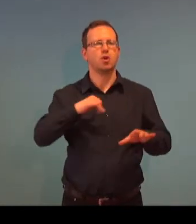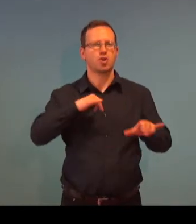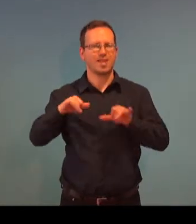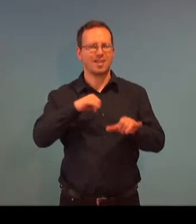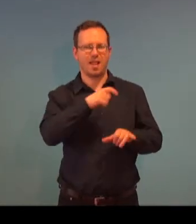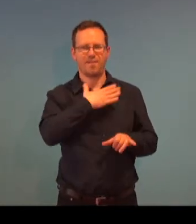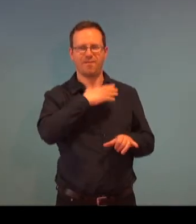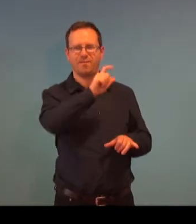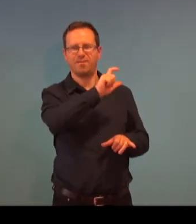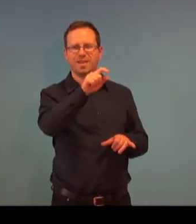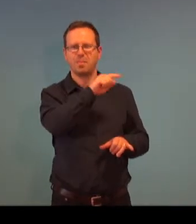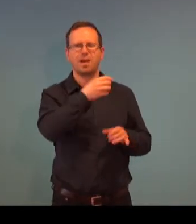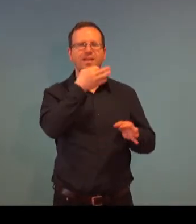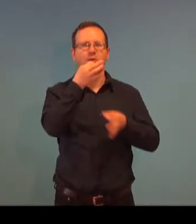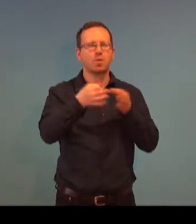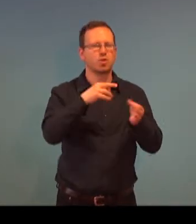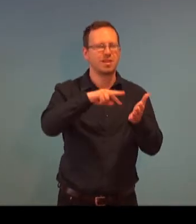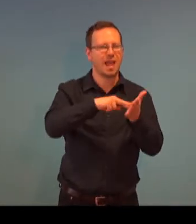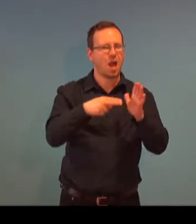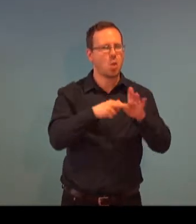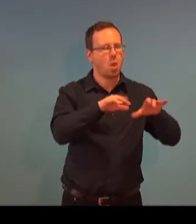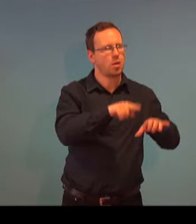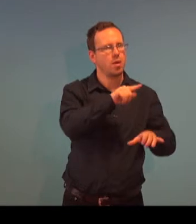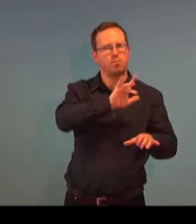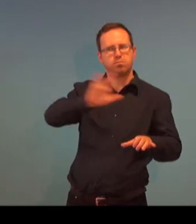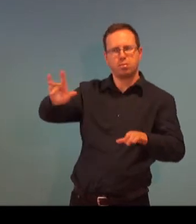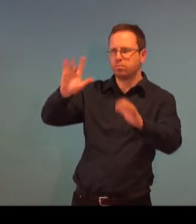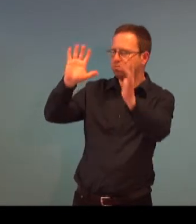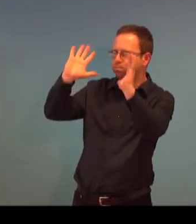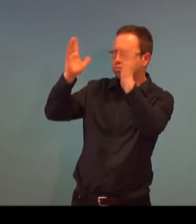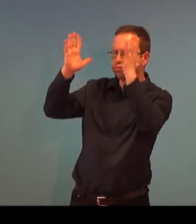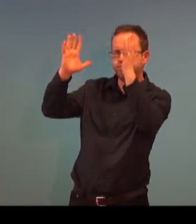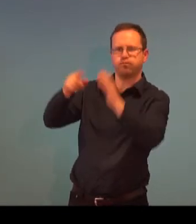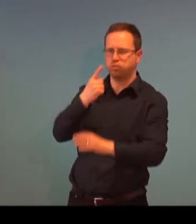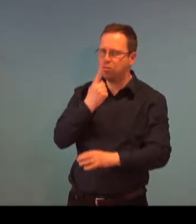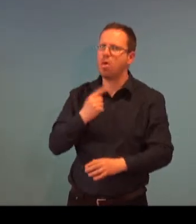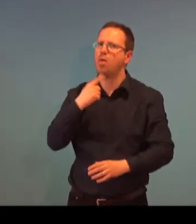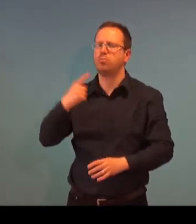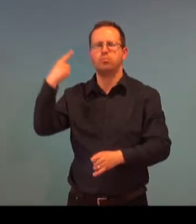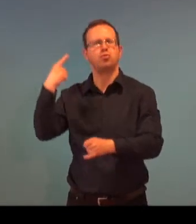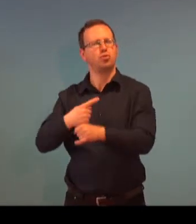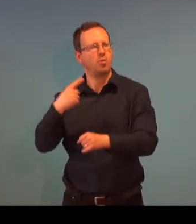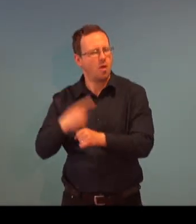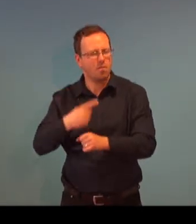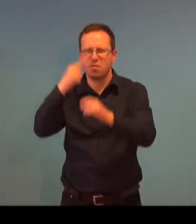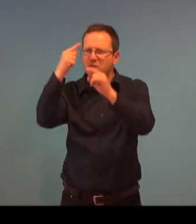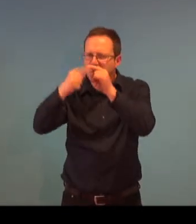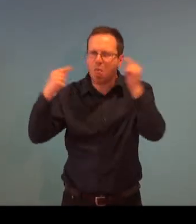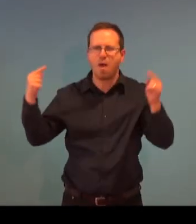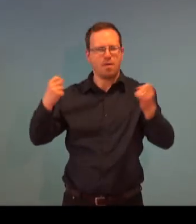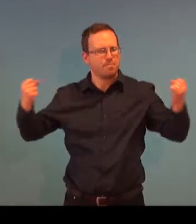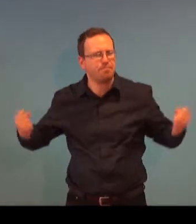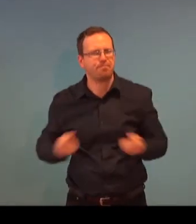na post programátora a pan ředitel útvoru informačních technologií se ho velmi